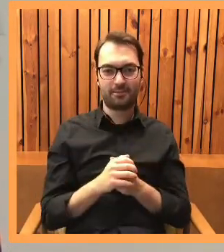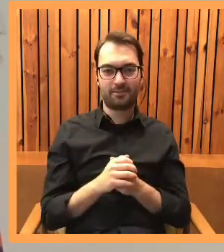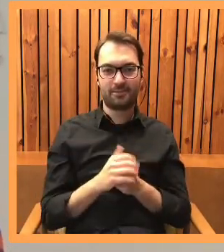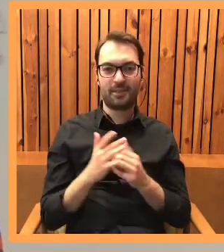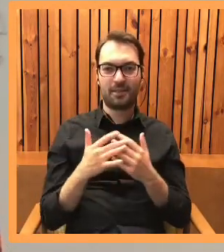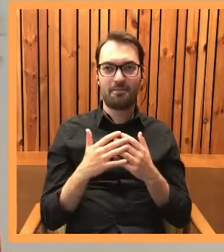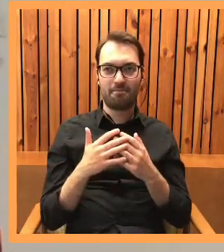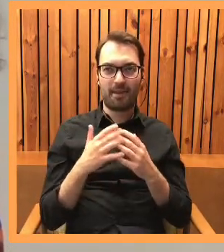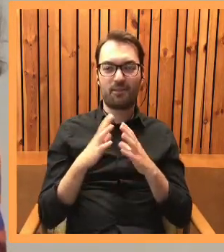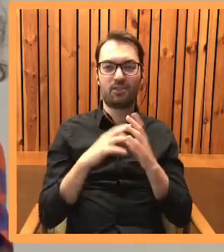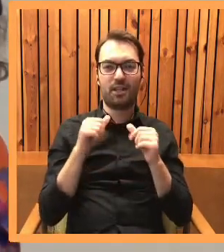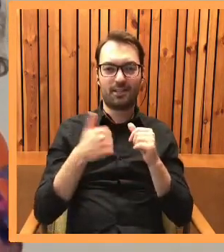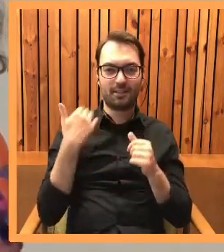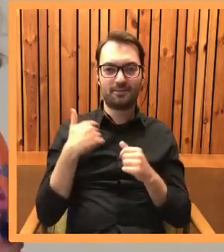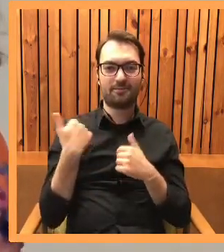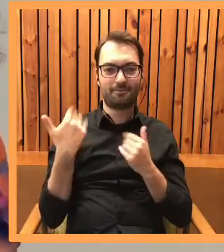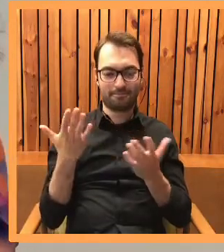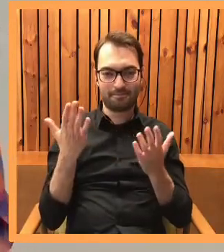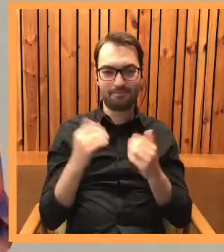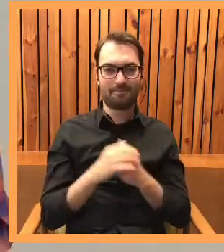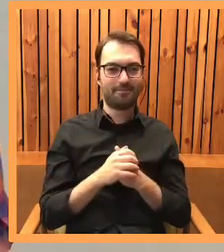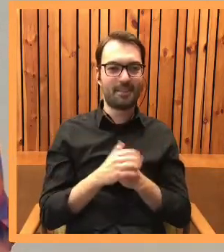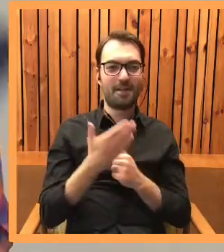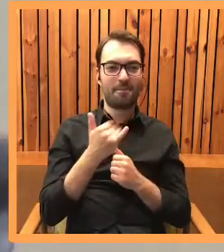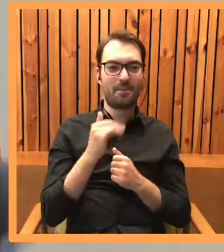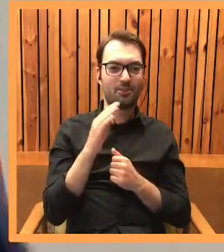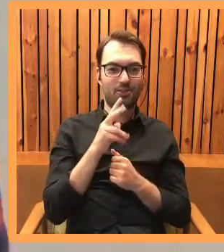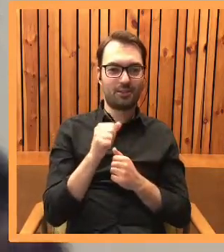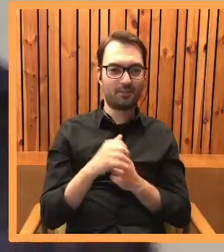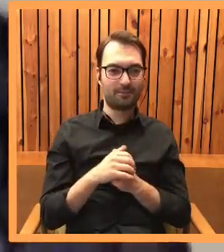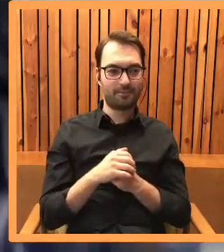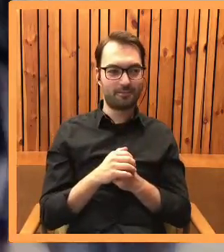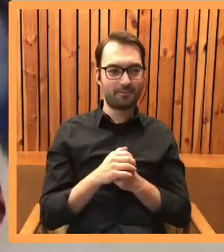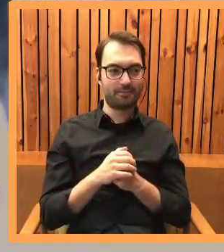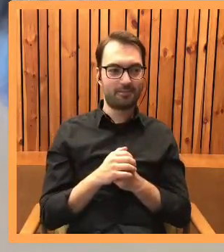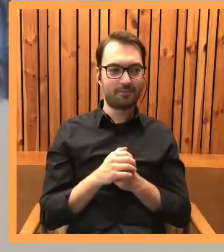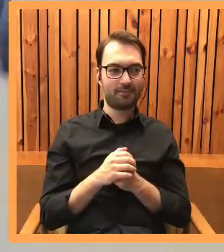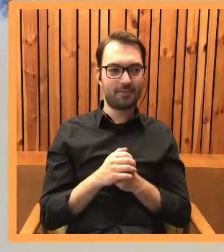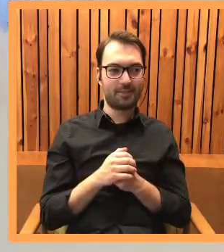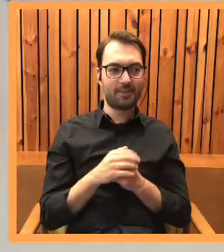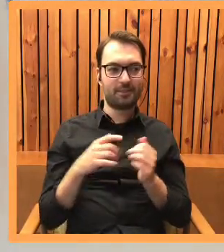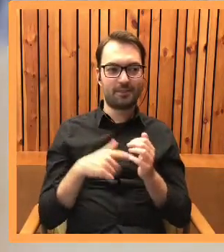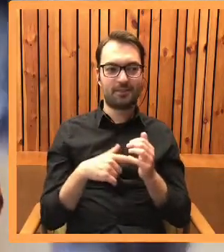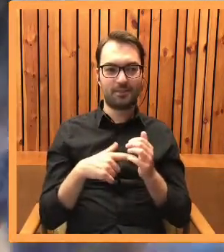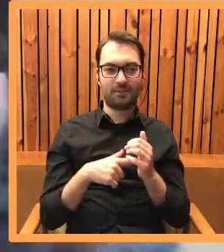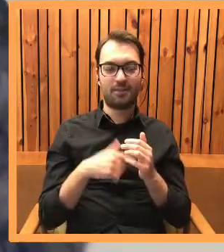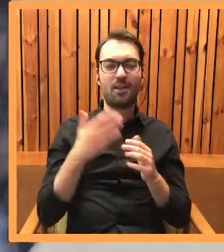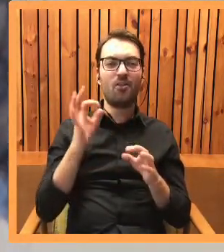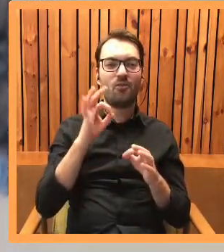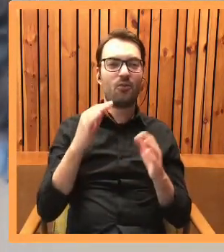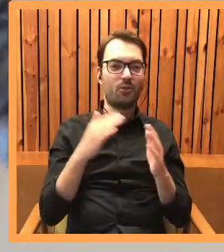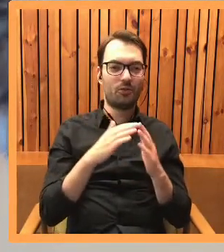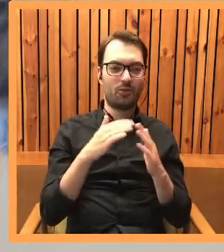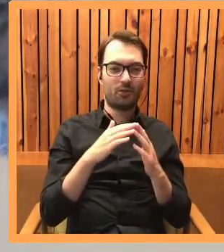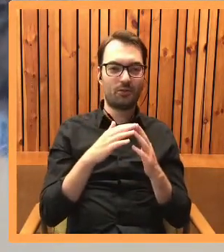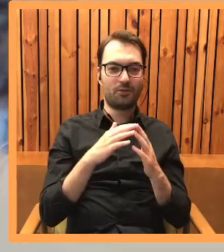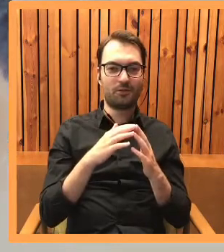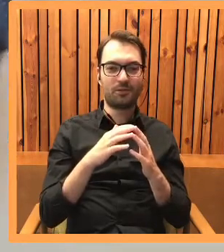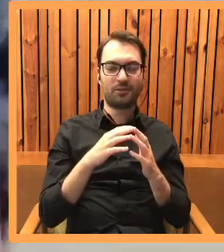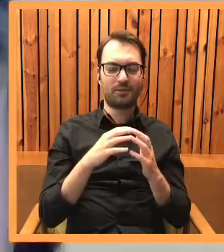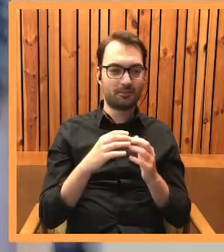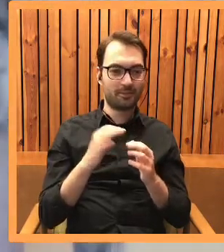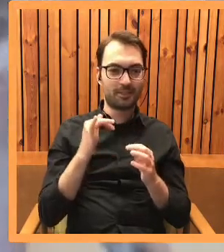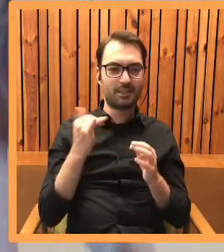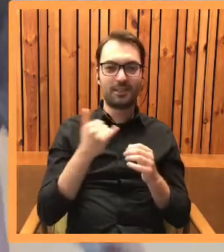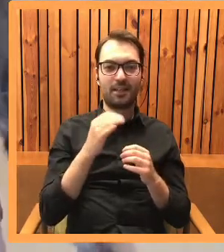Prawie 10 lat temu, proszę Państwa, Miszka. Czy to był dom, którym zawsze były tylko koty? Zapytam w imieniu psiarzy